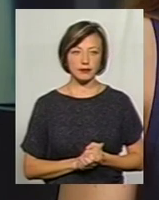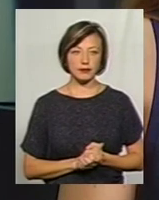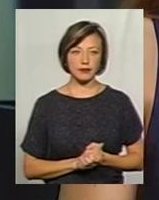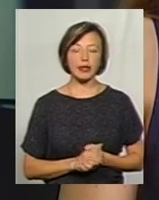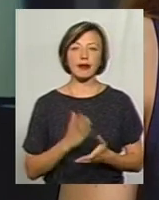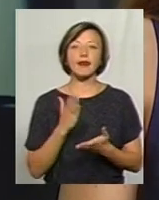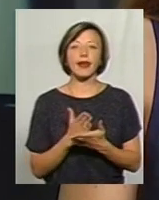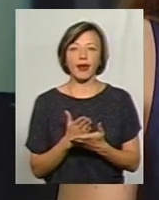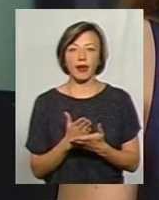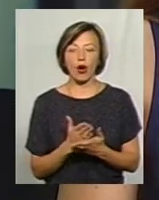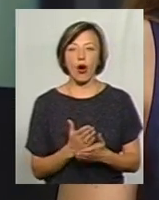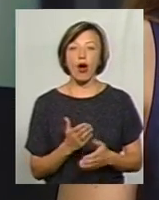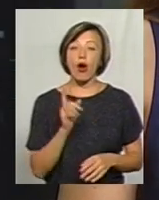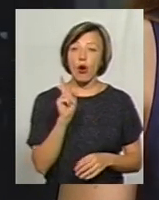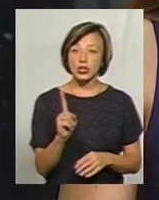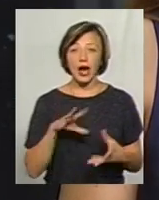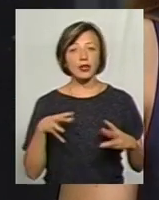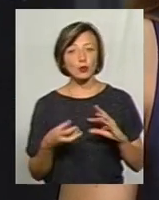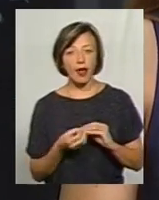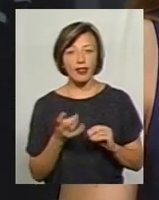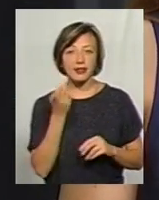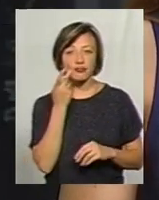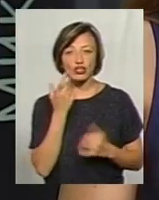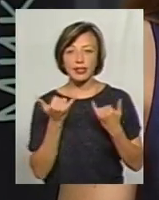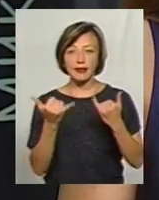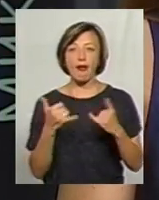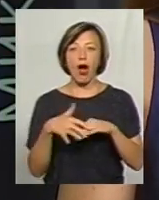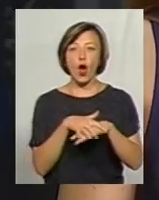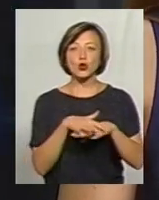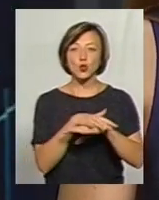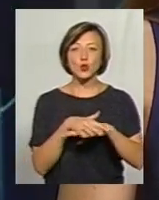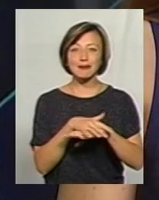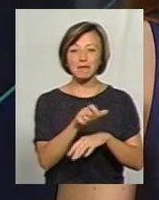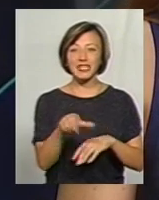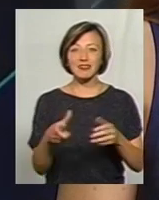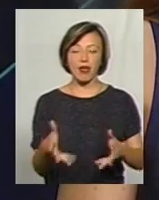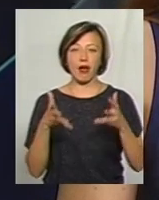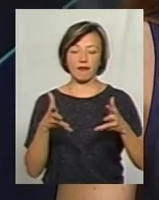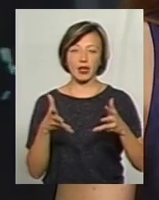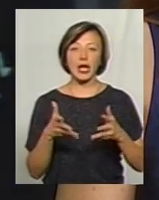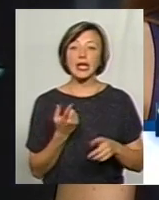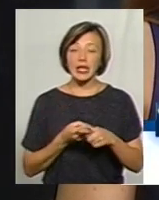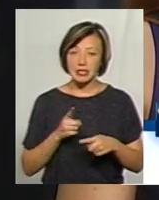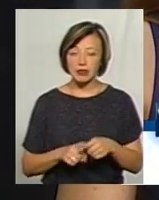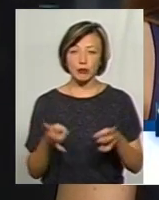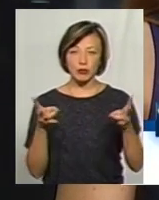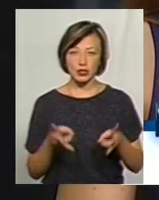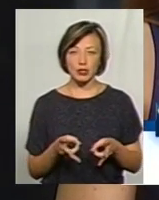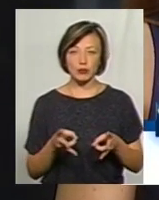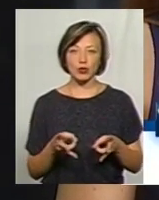є. Хоча результат його не завжди для суспільства очевидний. Саме над цим потрібно і